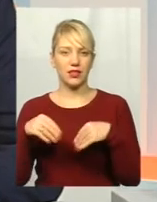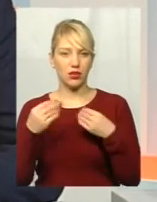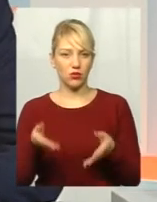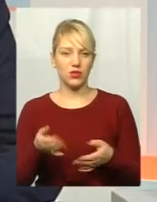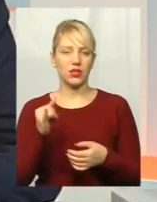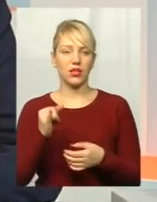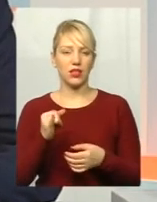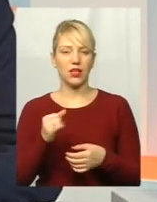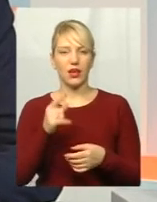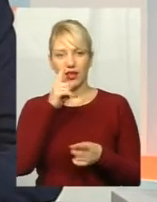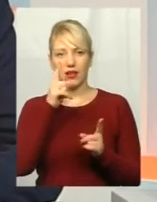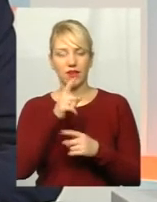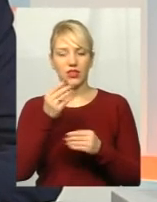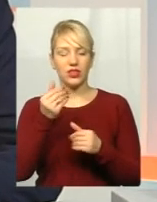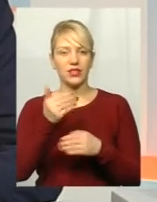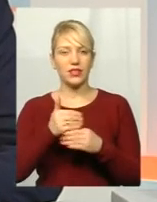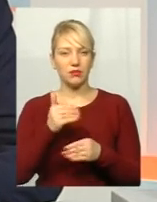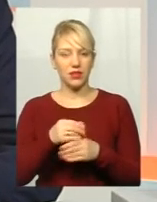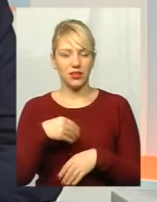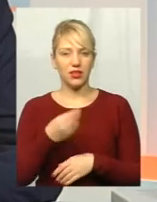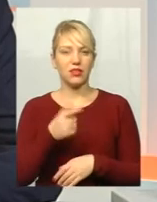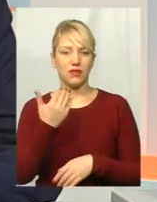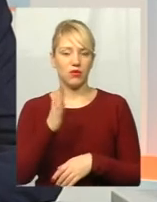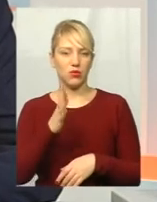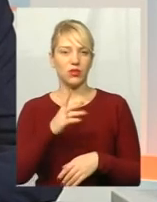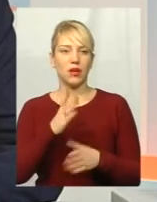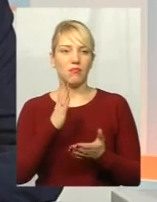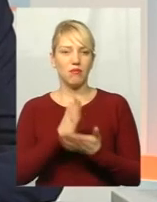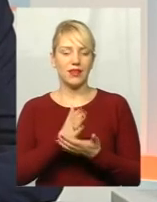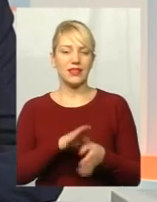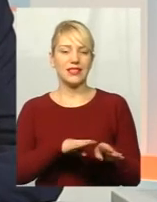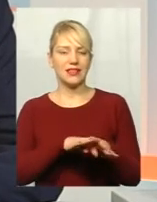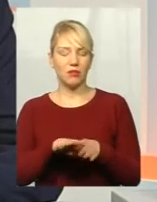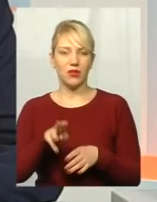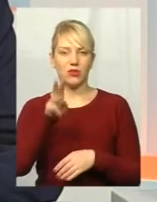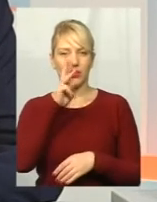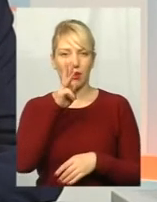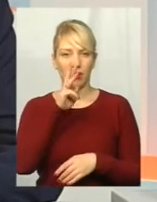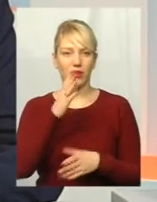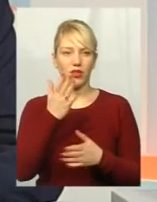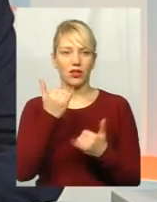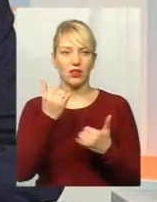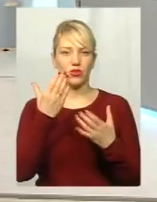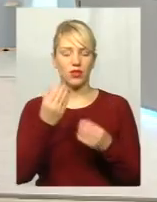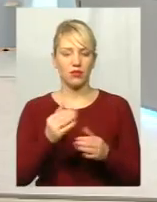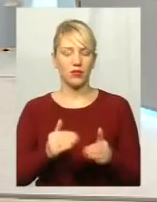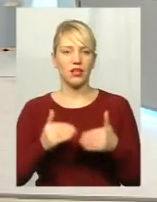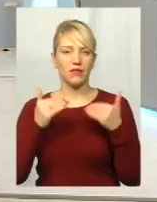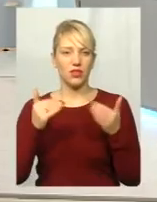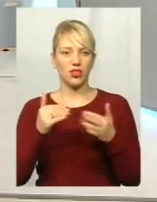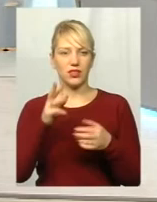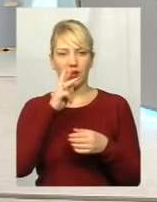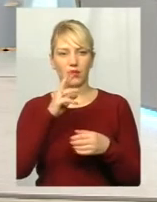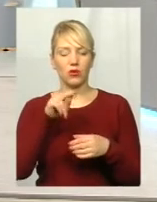невеличка стипендія. Але ви будете мати стабільну заробітну плату, яка значно на сьогоднішній день перевищує середню заробітну плату по місту